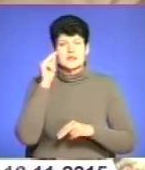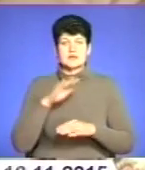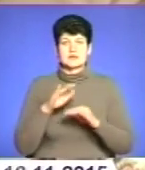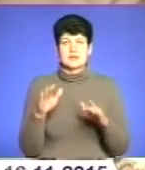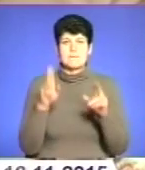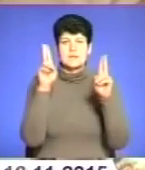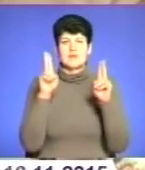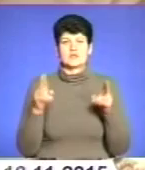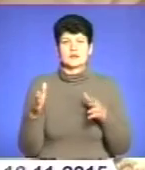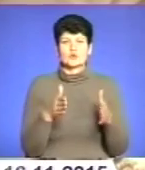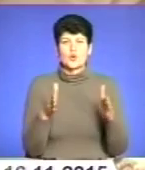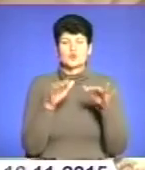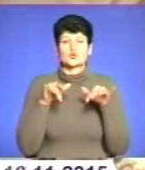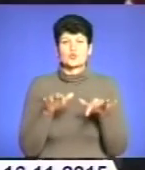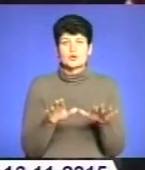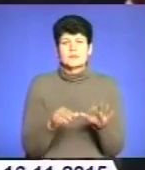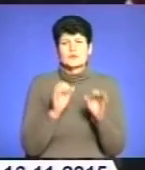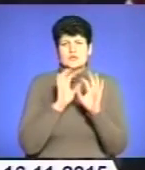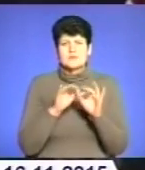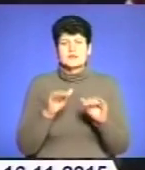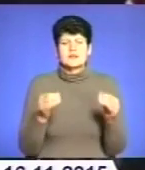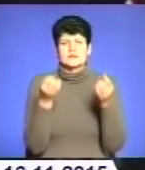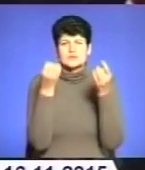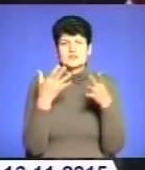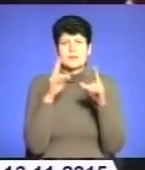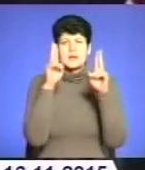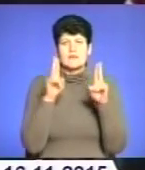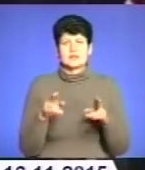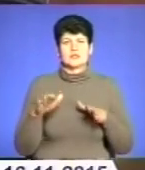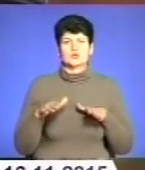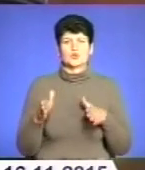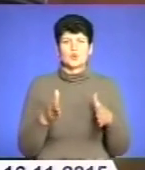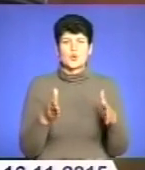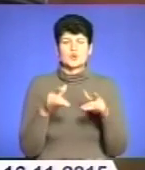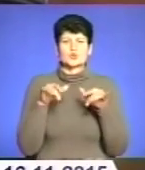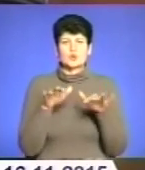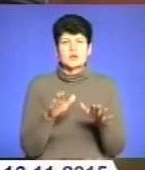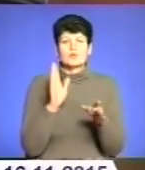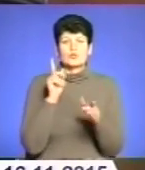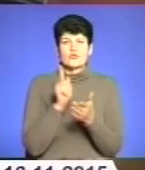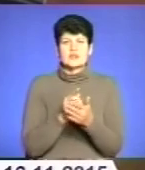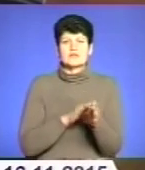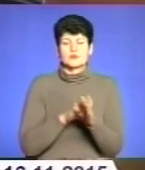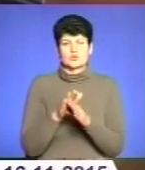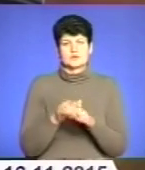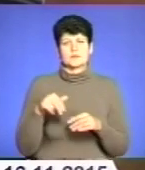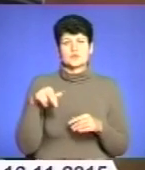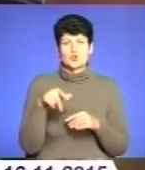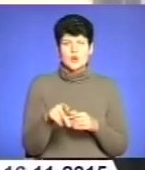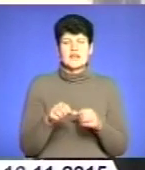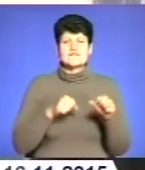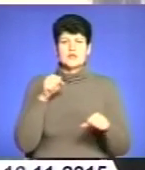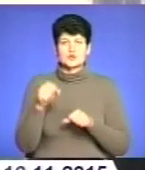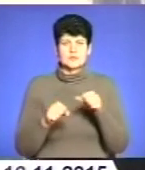ми доводимо до дітей елементарні правила дорожнього руху, які повинні виконувати пішоходи, велосипедисти, також